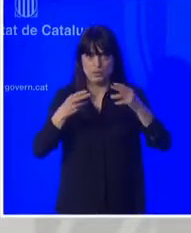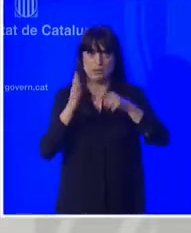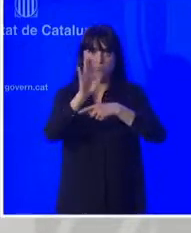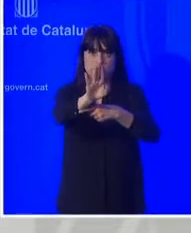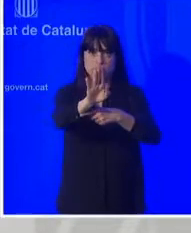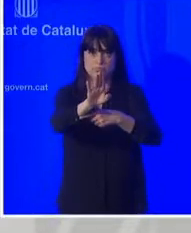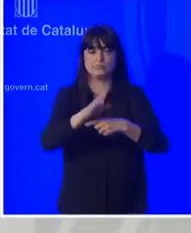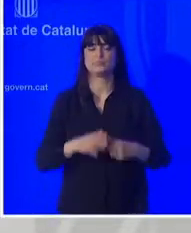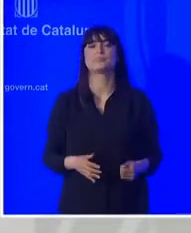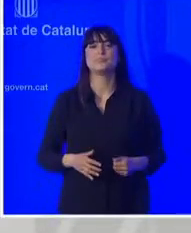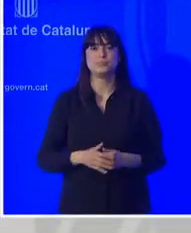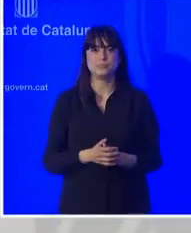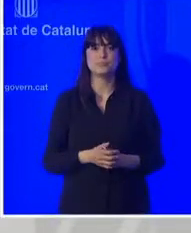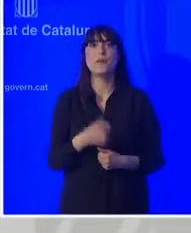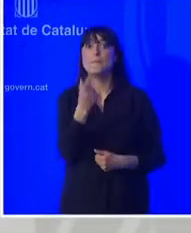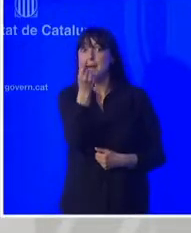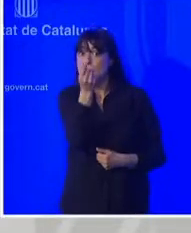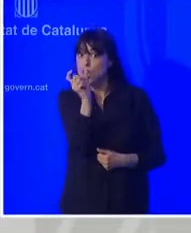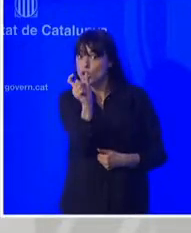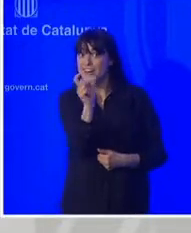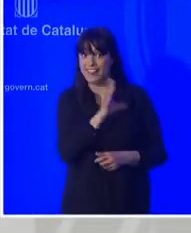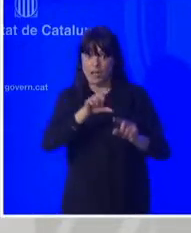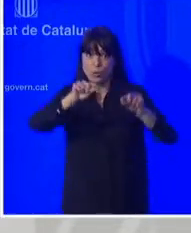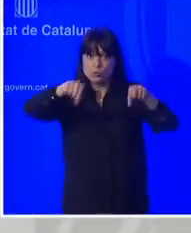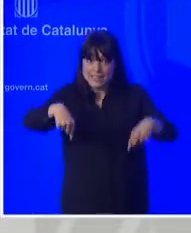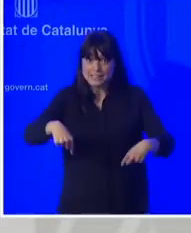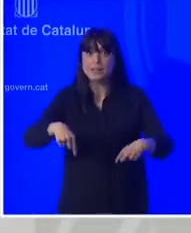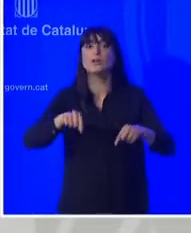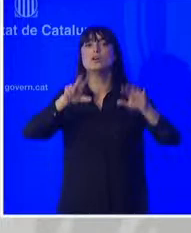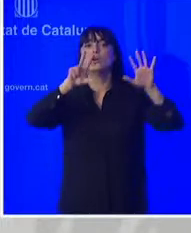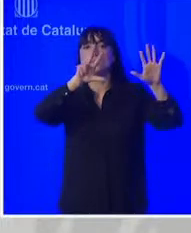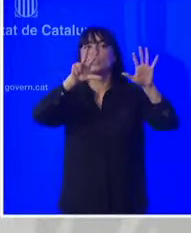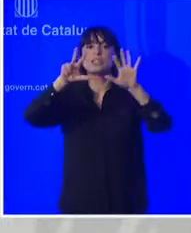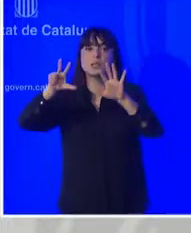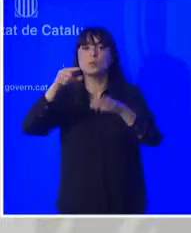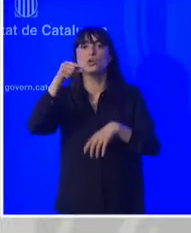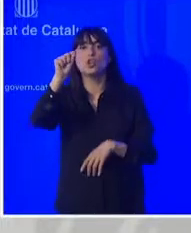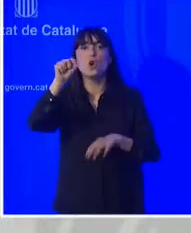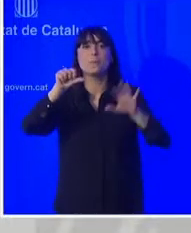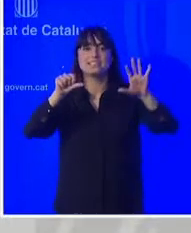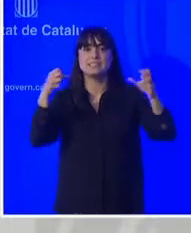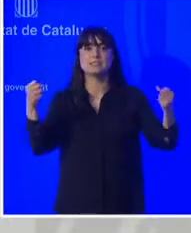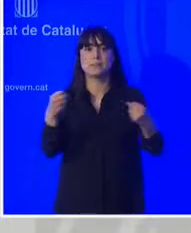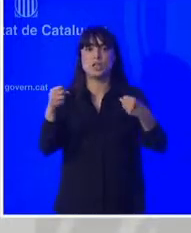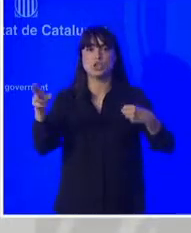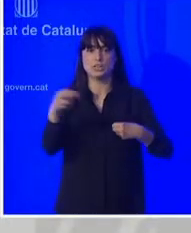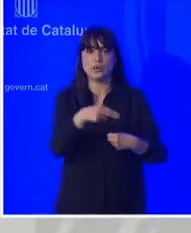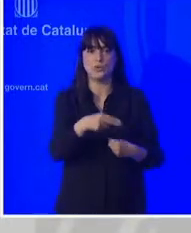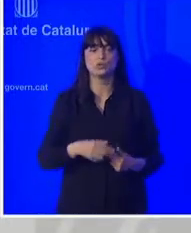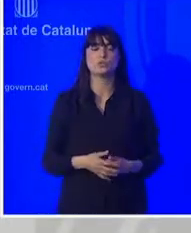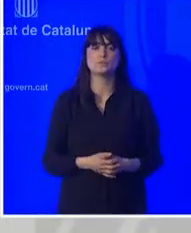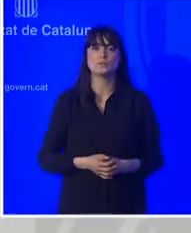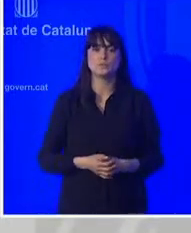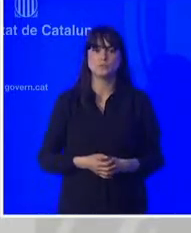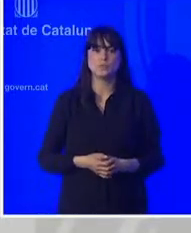i dades. El valor estimat d'aquest contracte és d'uns 88,6 milions d'euros.